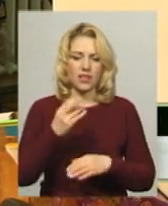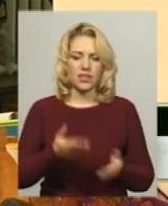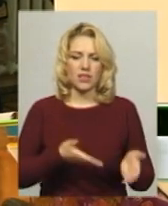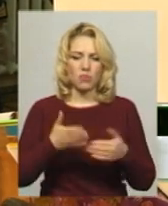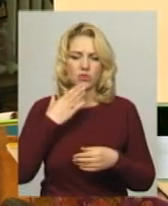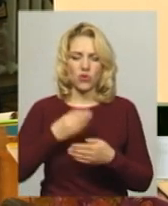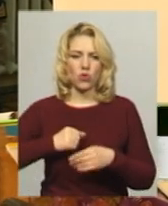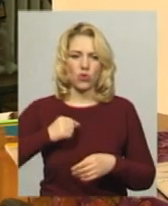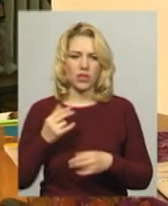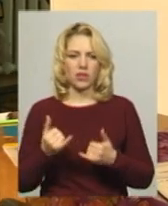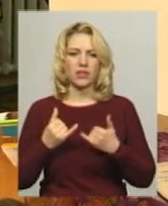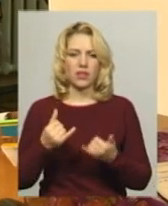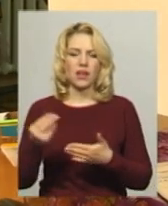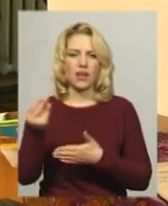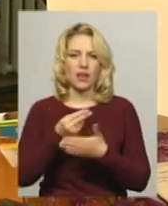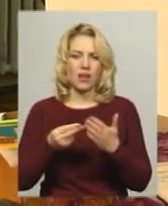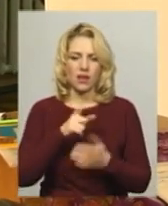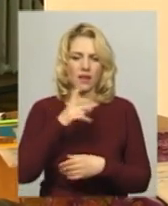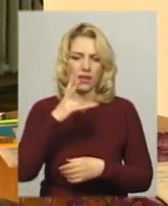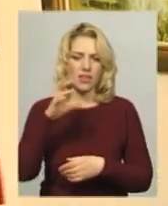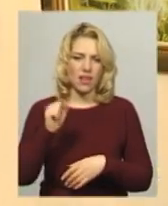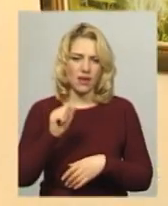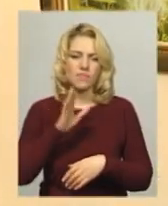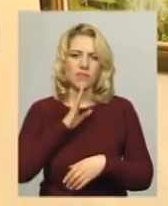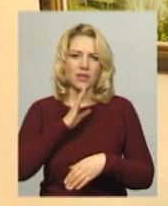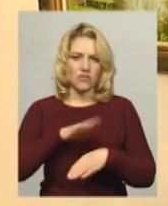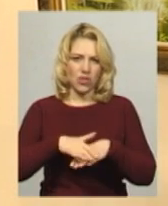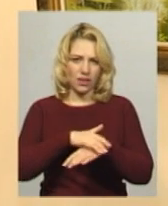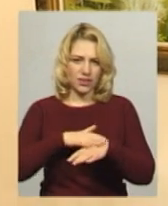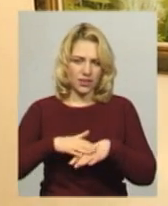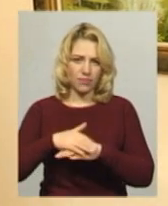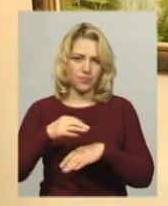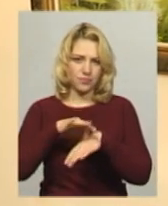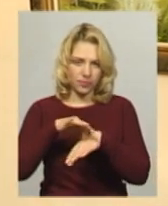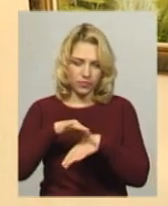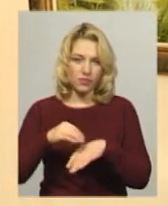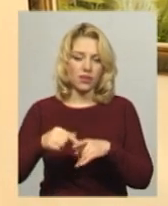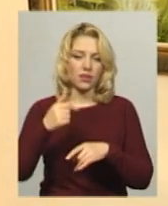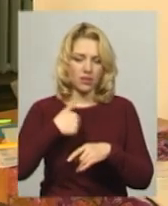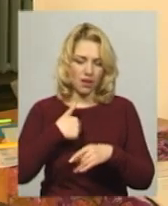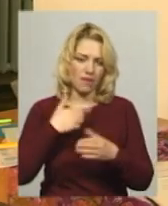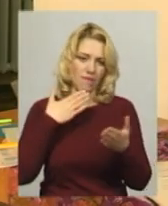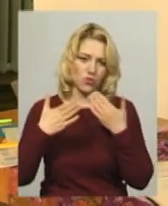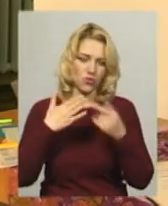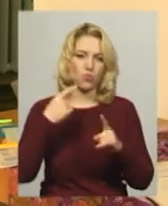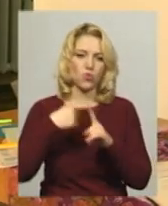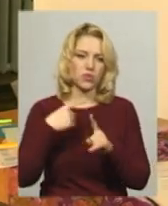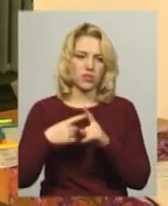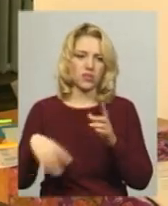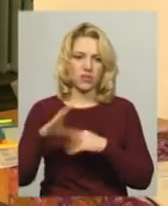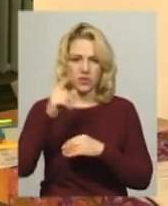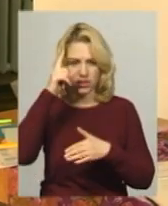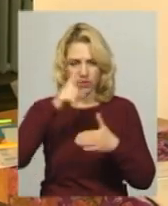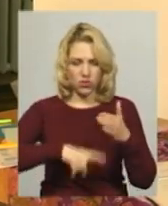розпису хною дівчат. Я відношуся абсолютно позитивно до всіх